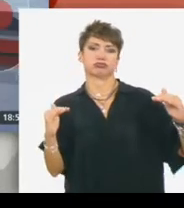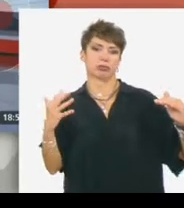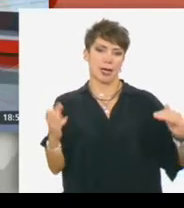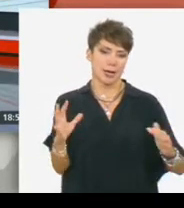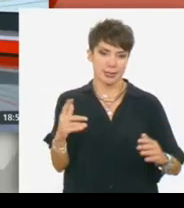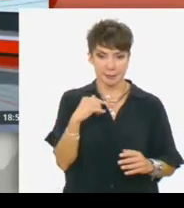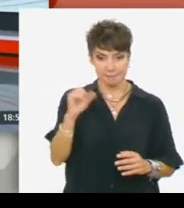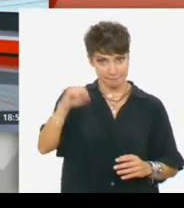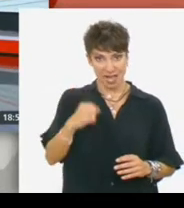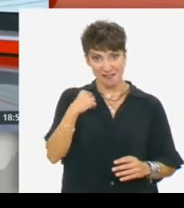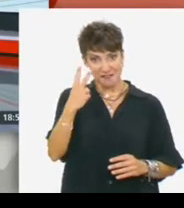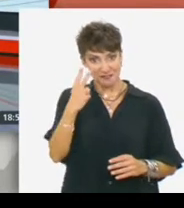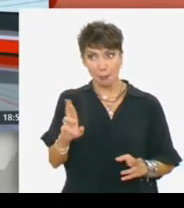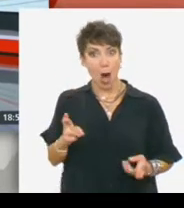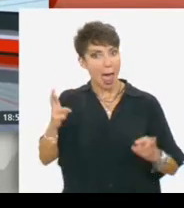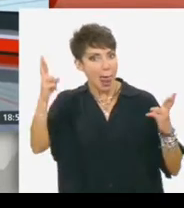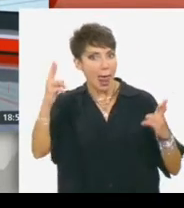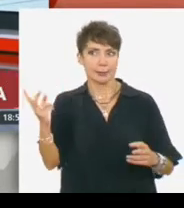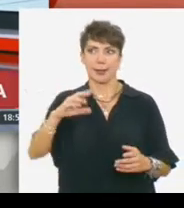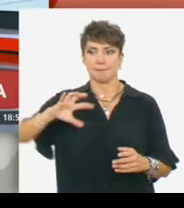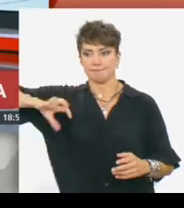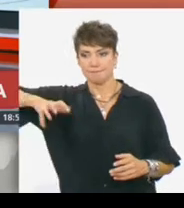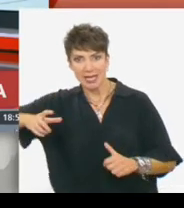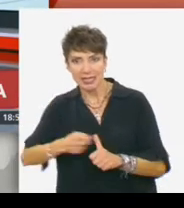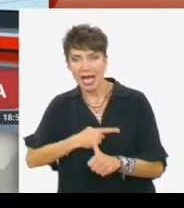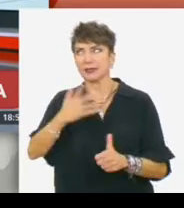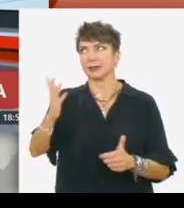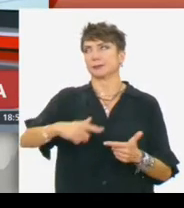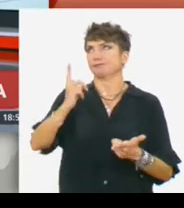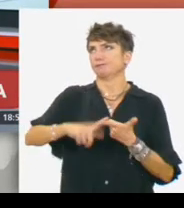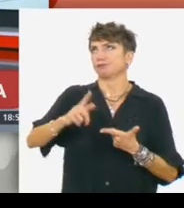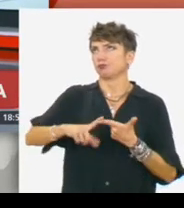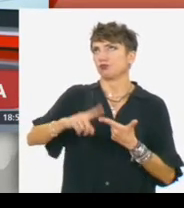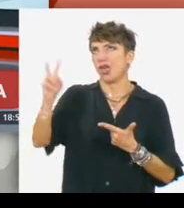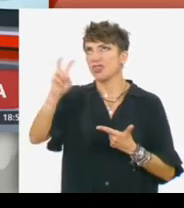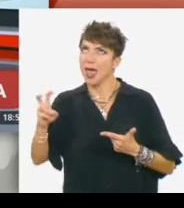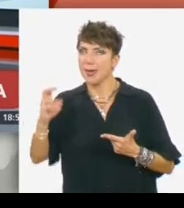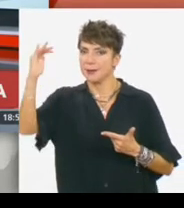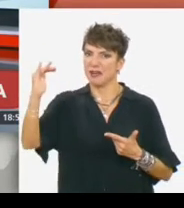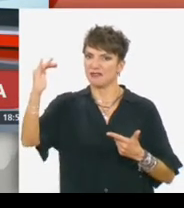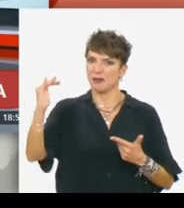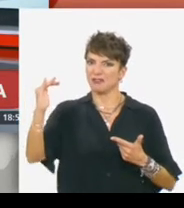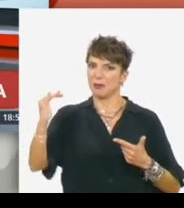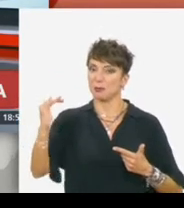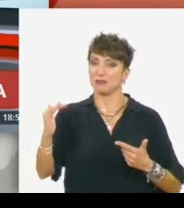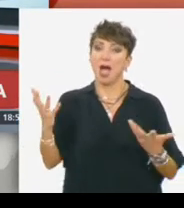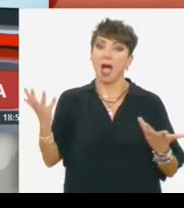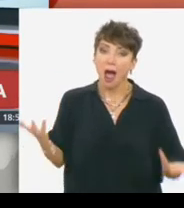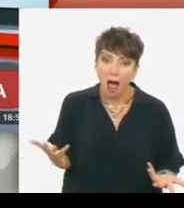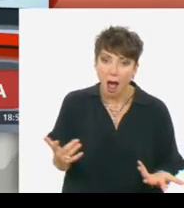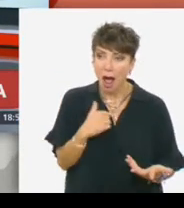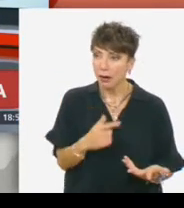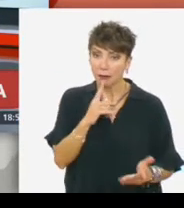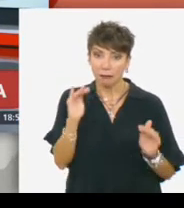μια μεγάλη πτώση στην ενέργεια, παρόλα αυτά ανθίσταται ο πληθωρισμός, έχουμε δομικό πληθωρισμό πλέον που όπως φαίνεται στηρίζεται στην ακρίβεια στα προϊόντα.